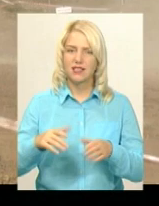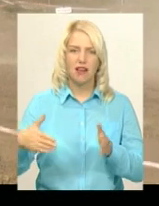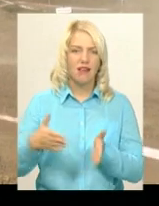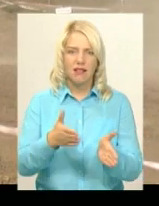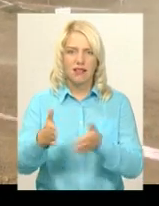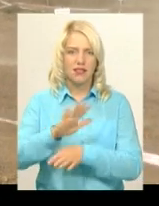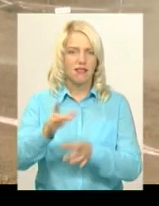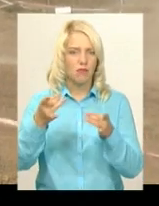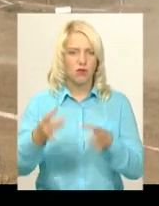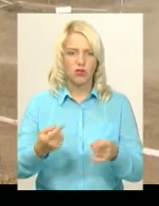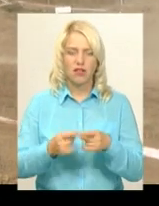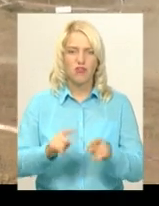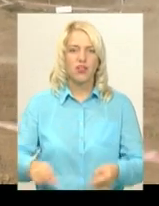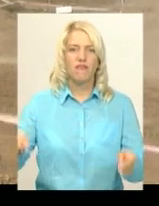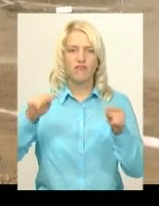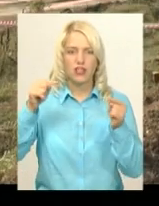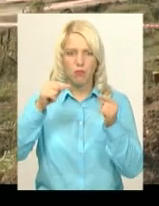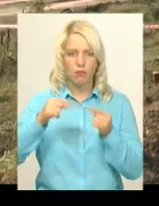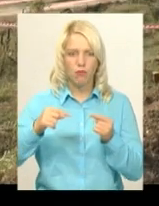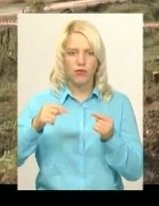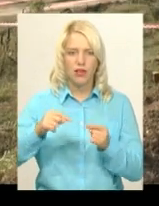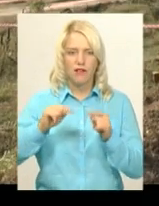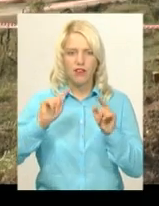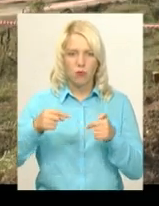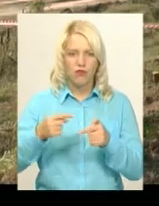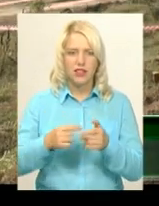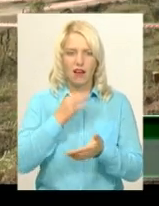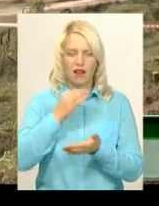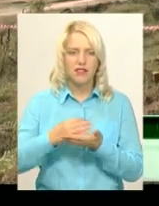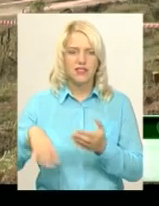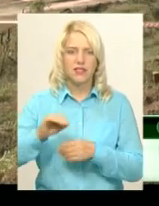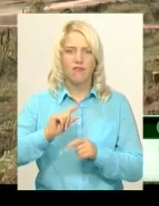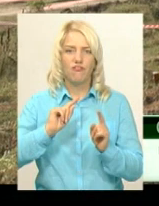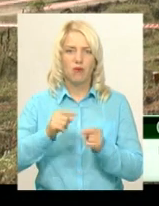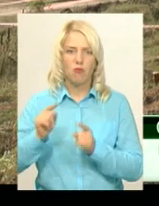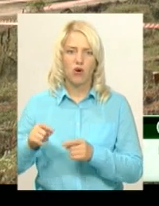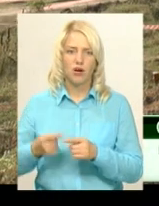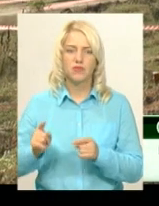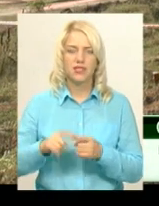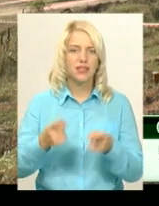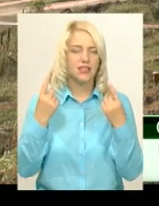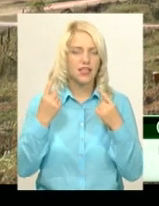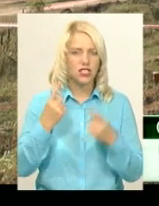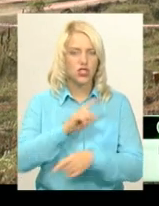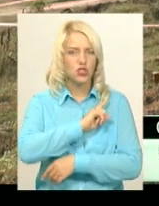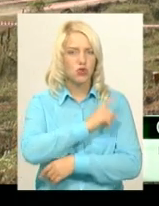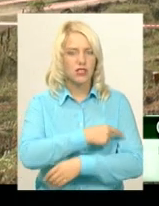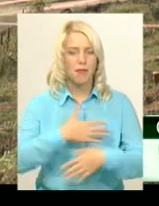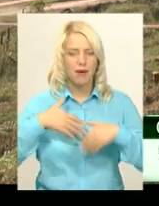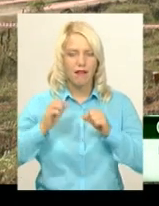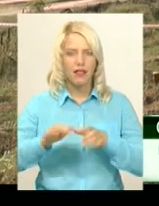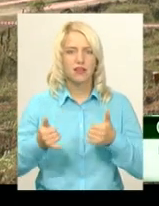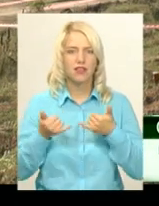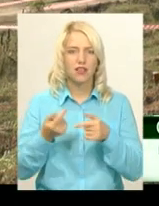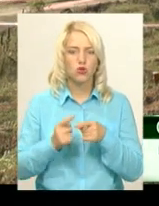відповідає усім вимогам проведення Кубку України. Організаторам звичайно, що титанічні зусилля прикладені для того,